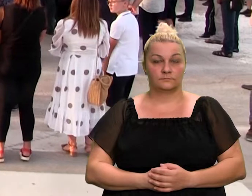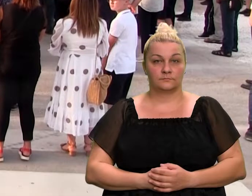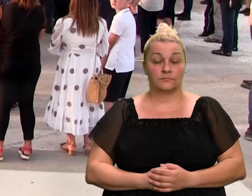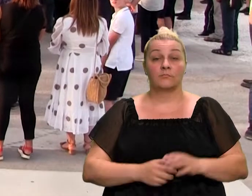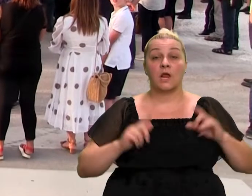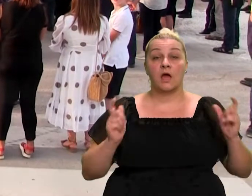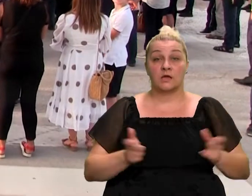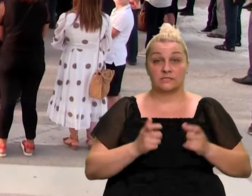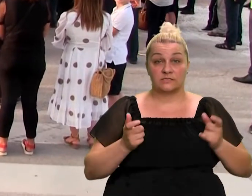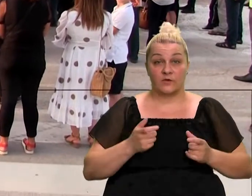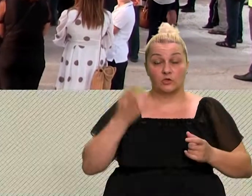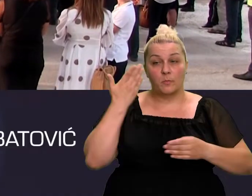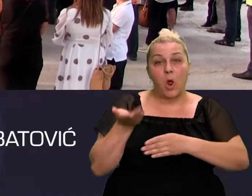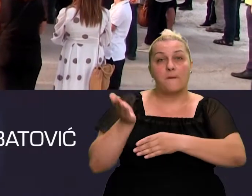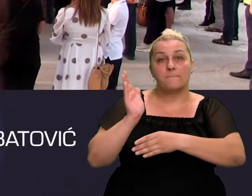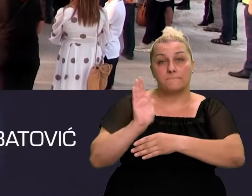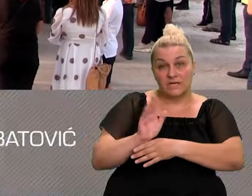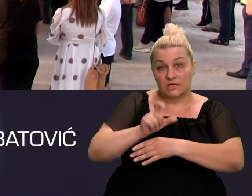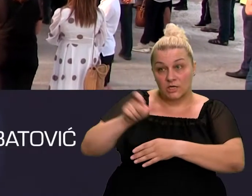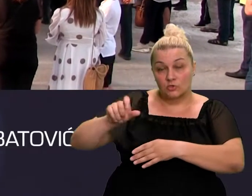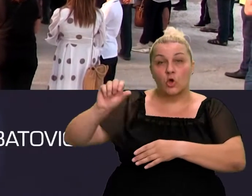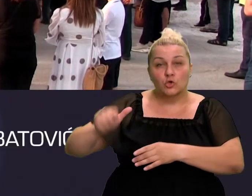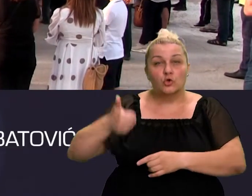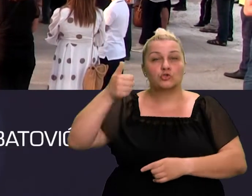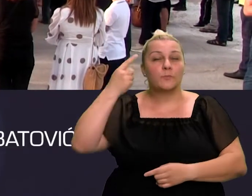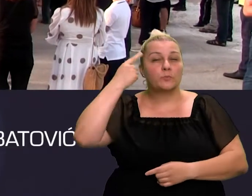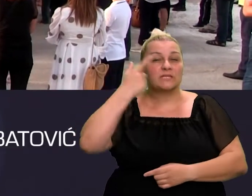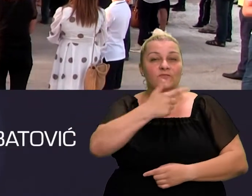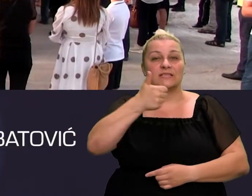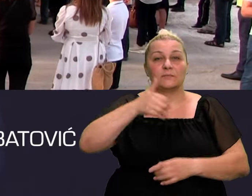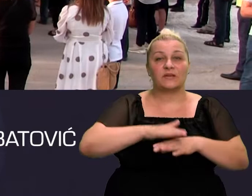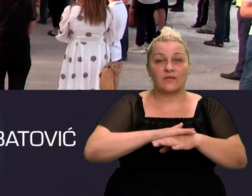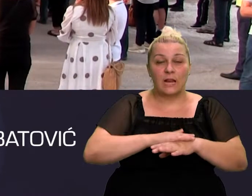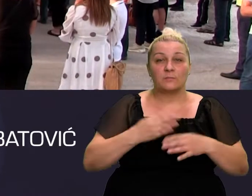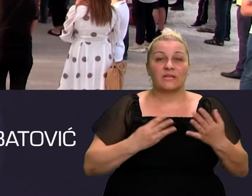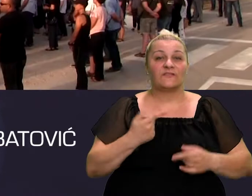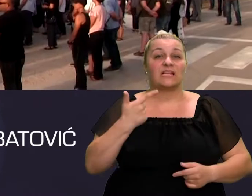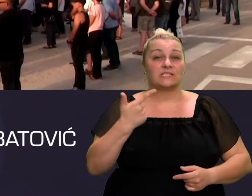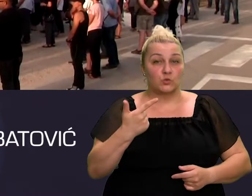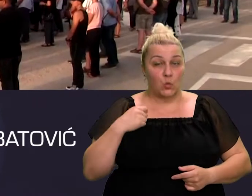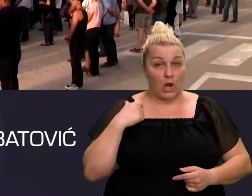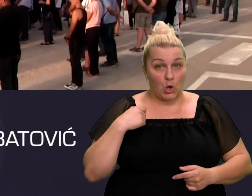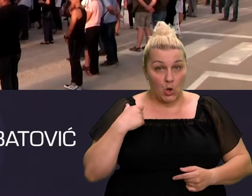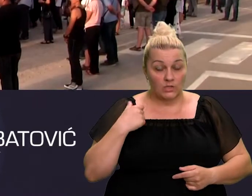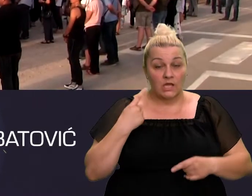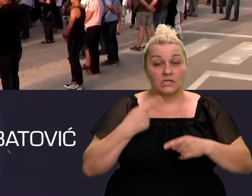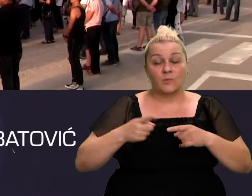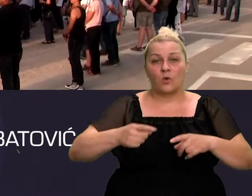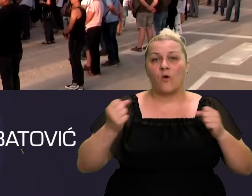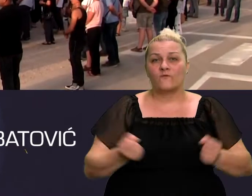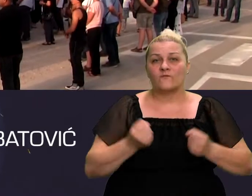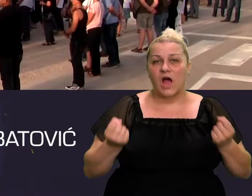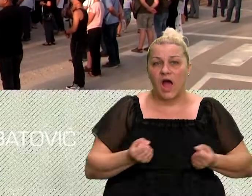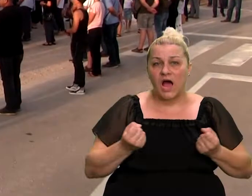Na svečanosti nazdošni su se još jednom prisjetili dana 21. lipnja 1992. godine kada je munjevitom